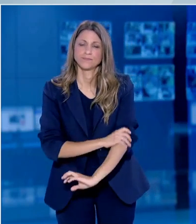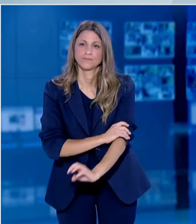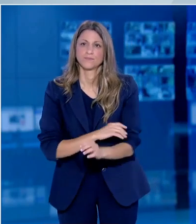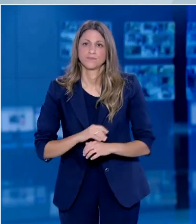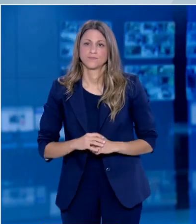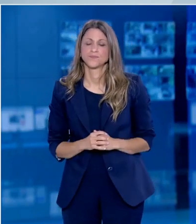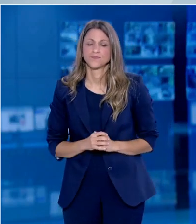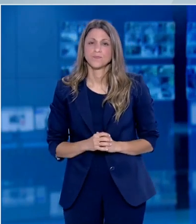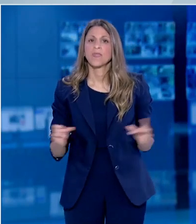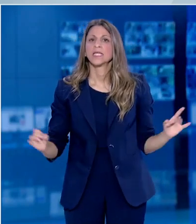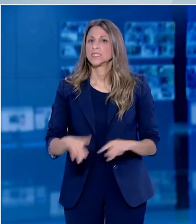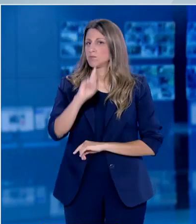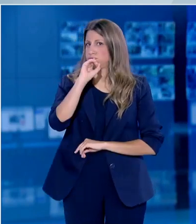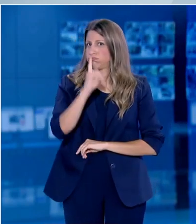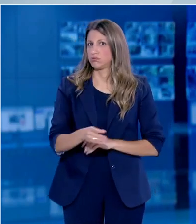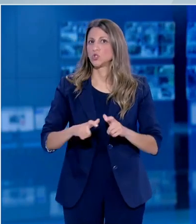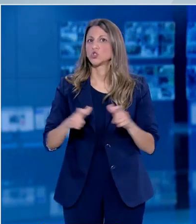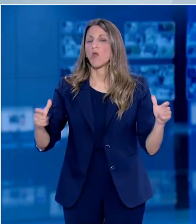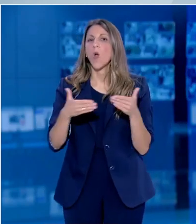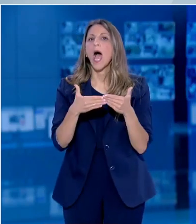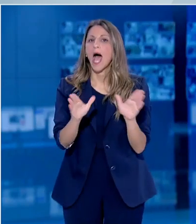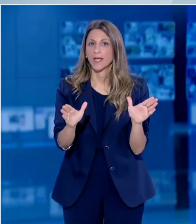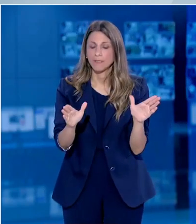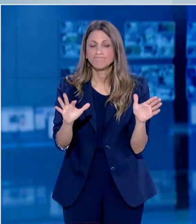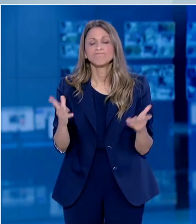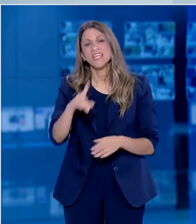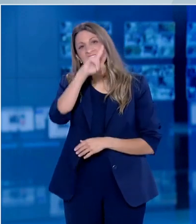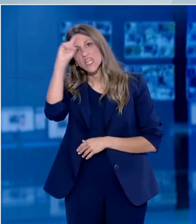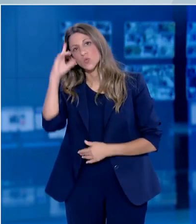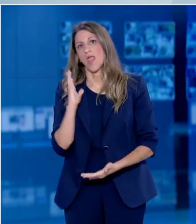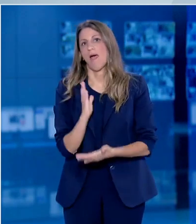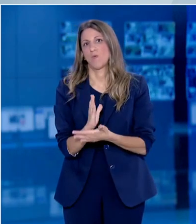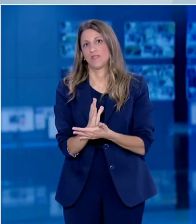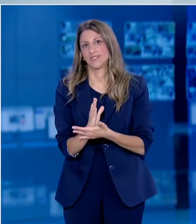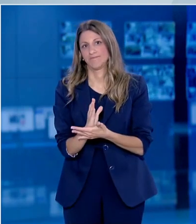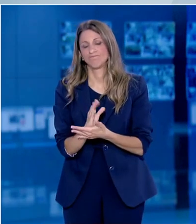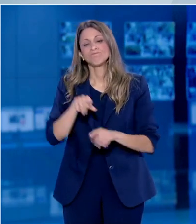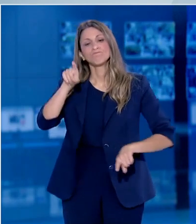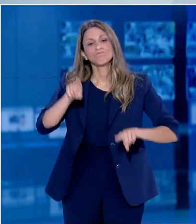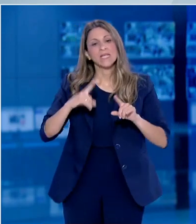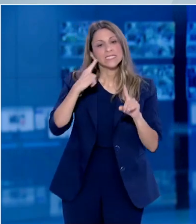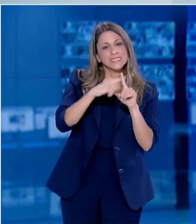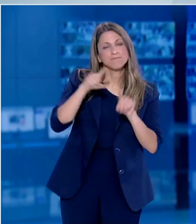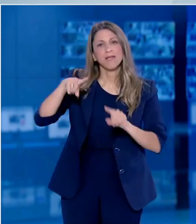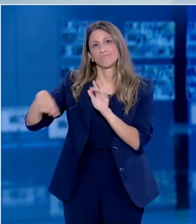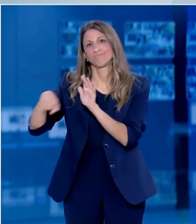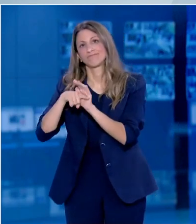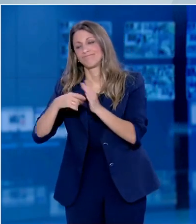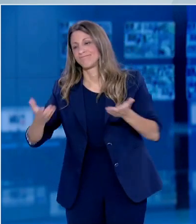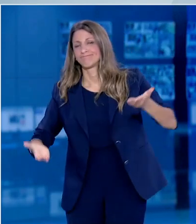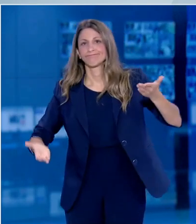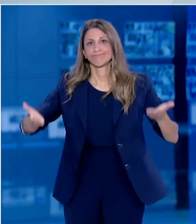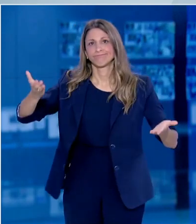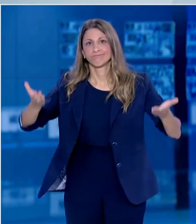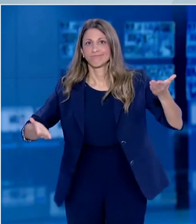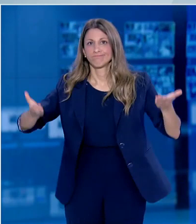Το άνοιγμα των σχολείων για τα μικρά παιδιά παραμένει ένα σύνθετο δίλημα. Υπάρχουν αρκετά υπέρ και κάποια ενδιασμοί. Απ' την άλλη,